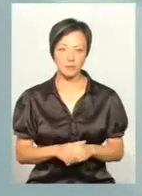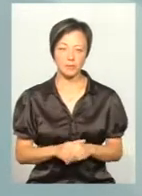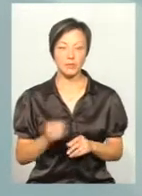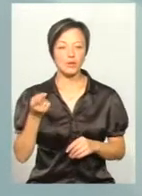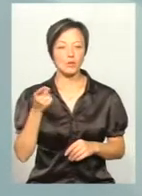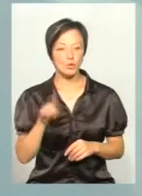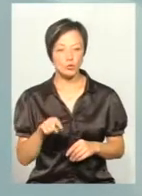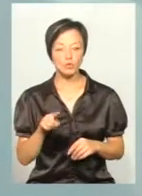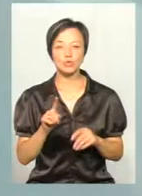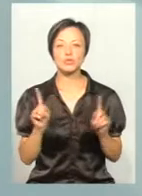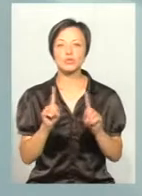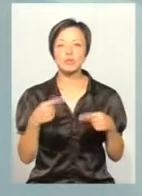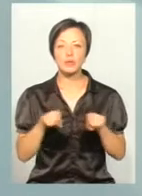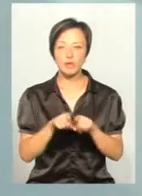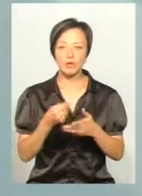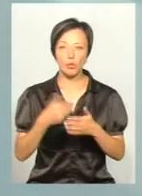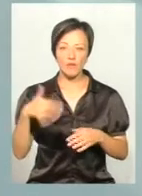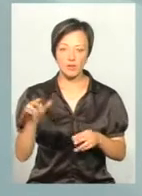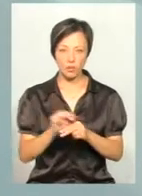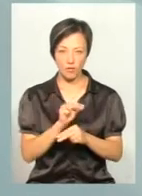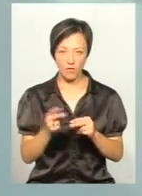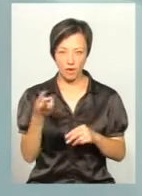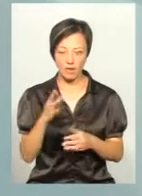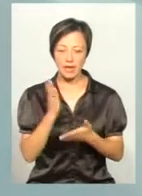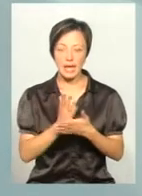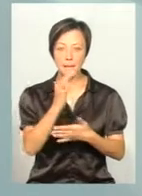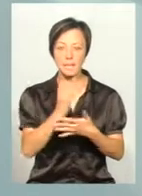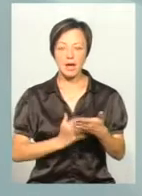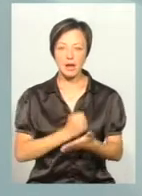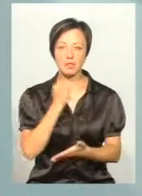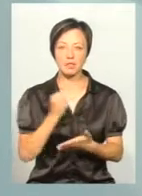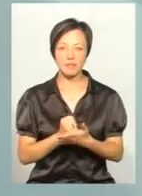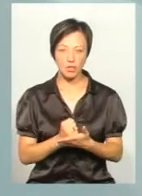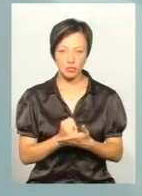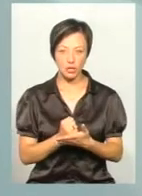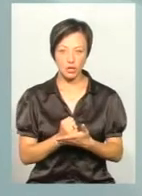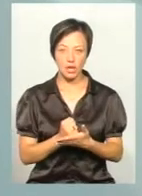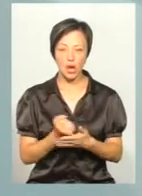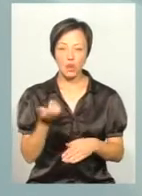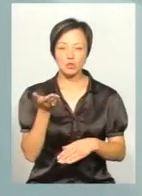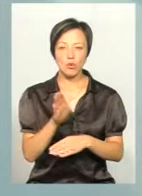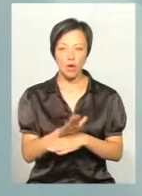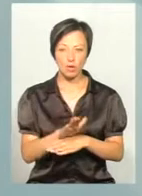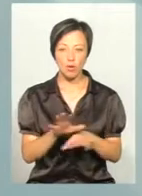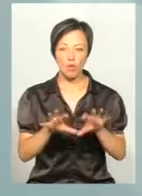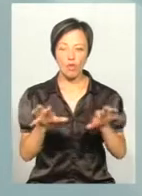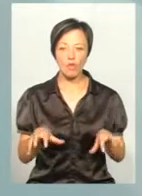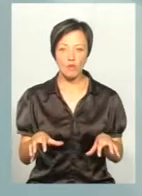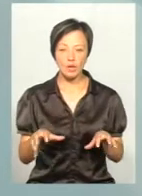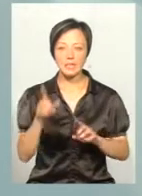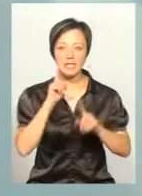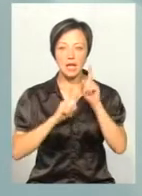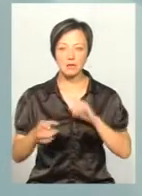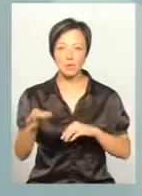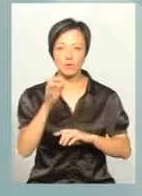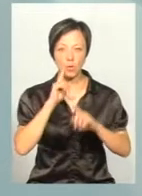Тому що таке «дороговартісне» лікування? Є перелік, затверджений розпорядженням голови сесії